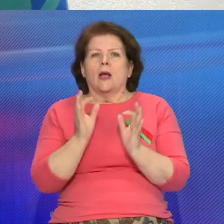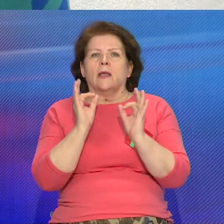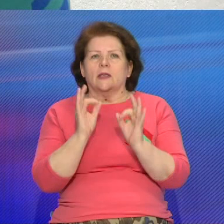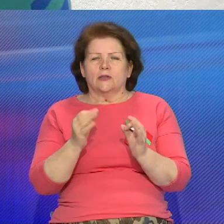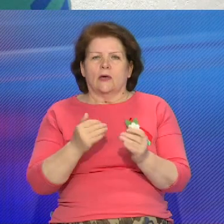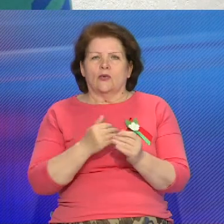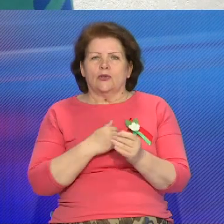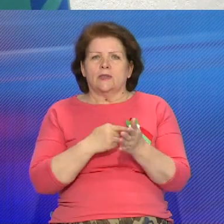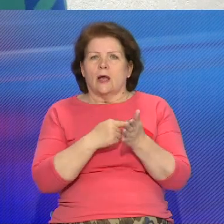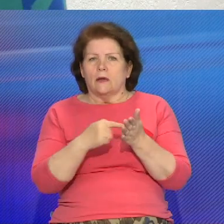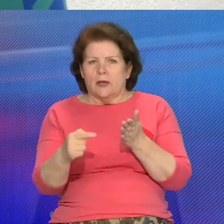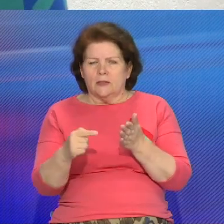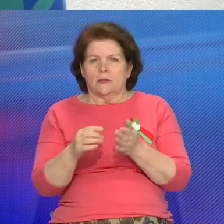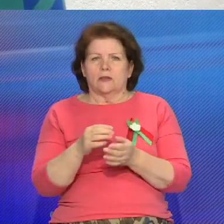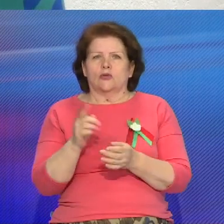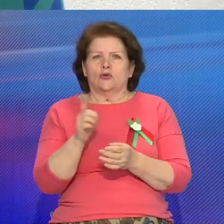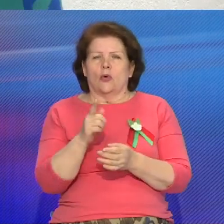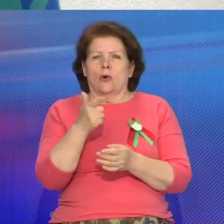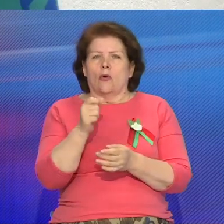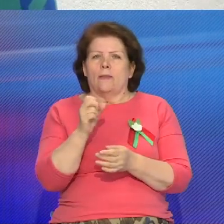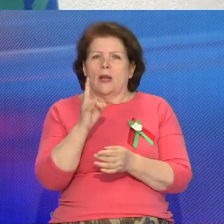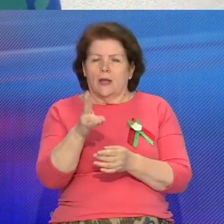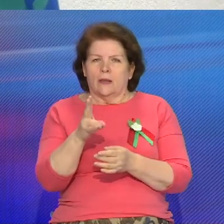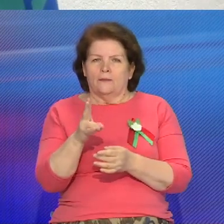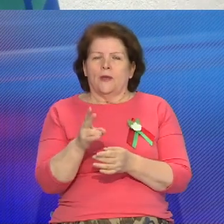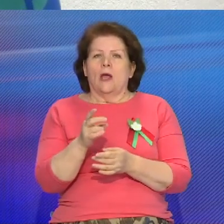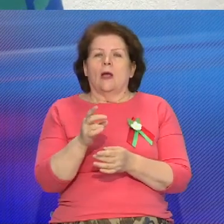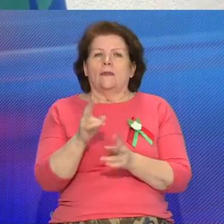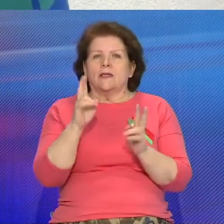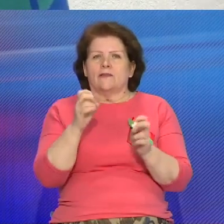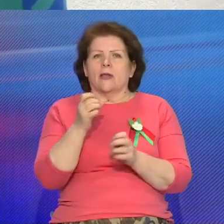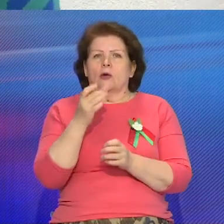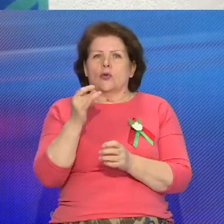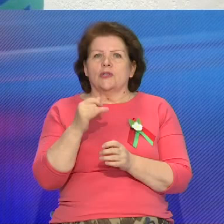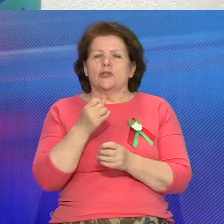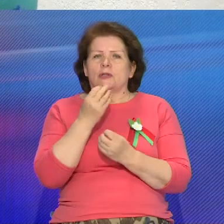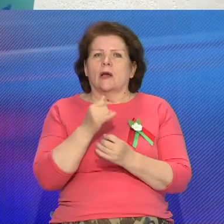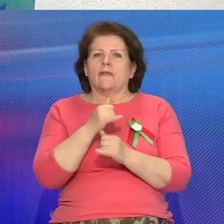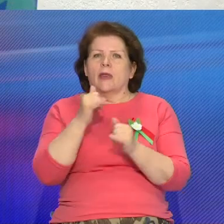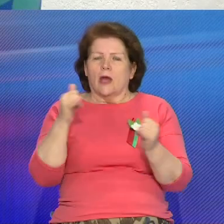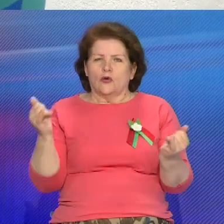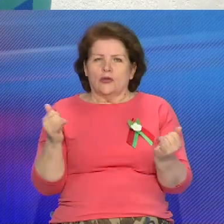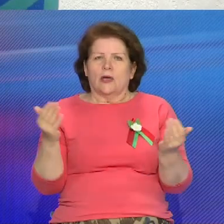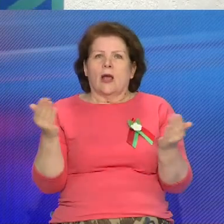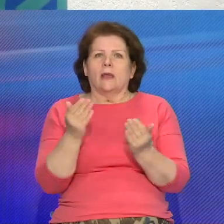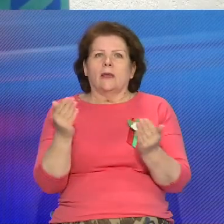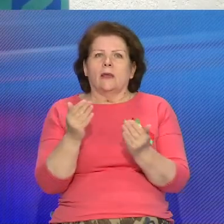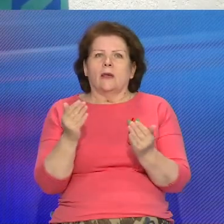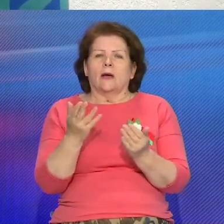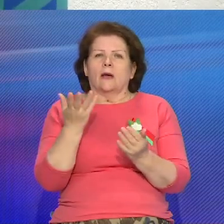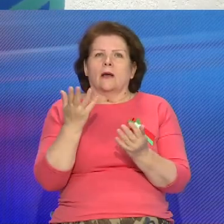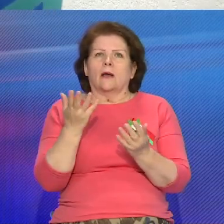хотелось бы отметить, что гобелен, само название его, Гродзенщина квітнейшая, и говорит о том, какие краски богатые нашей